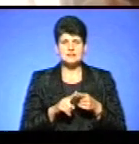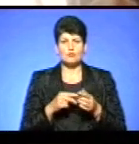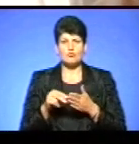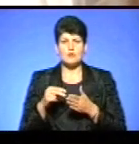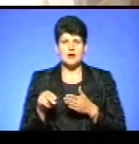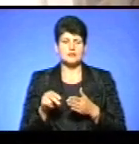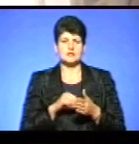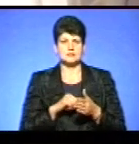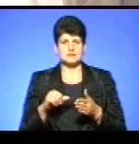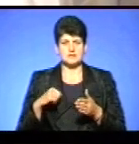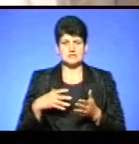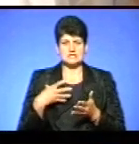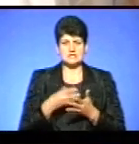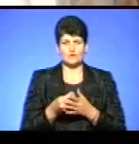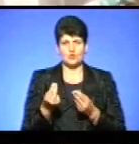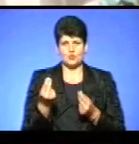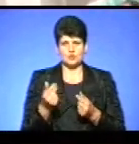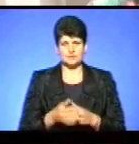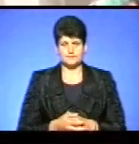купували до пологів за власні кошти.